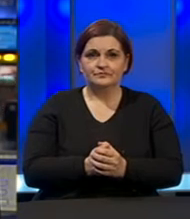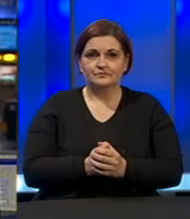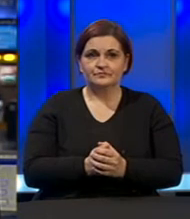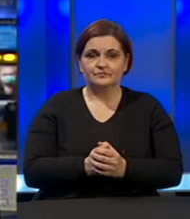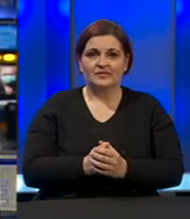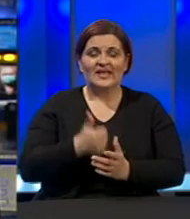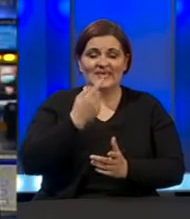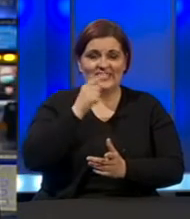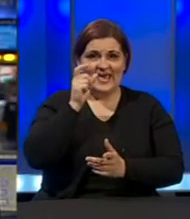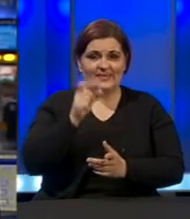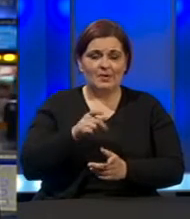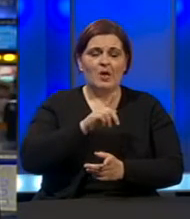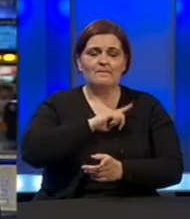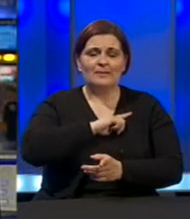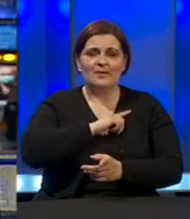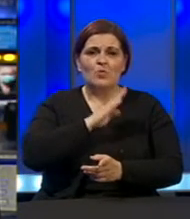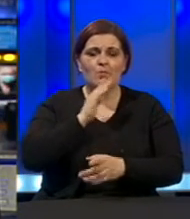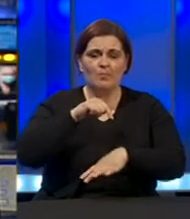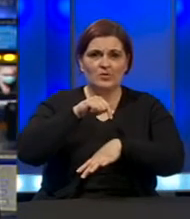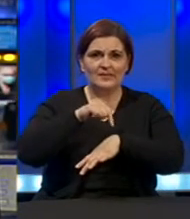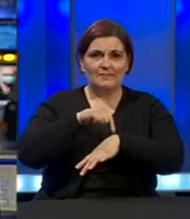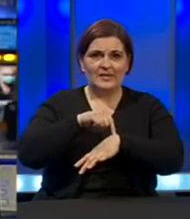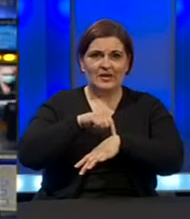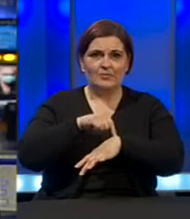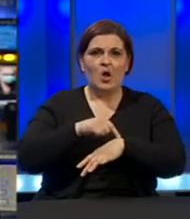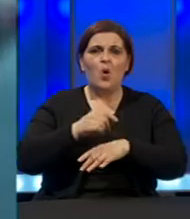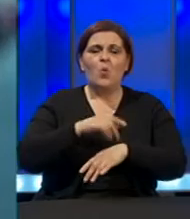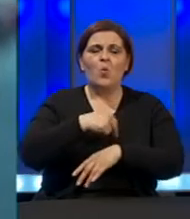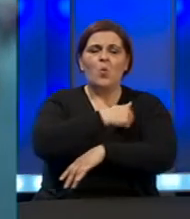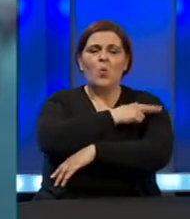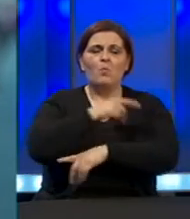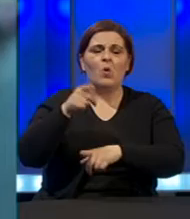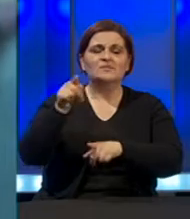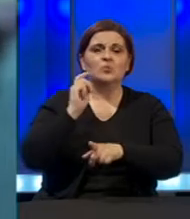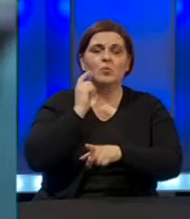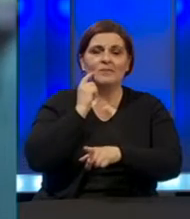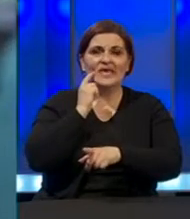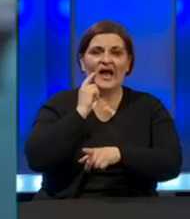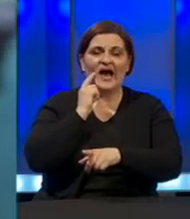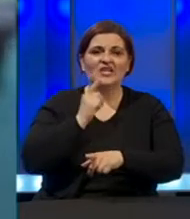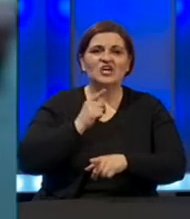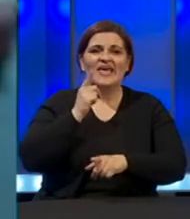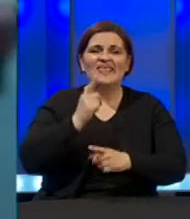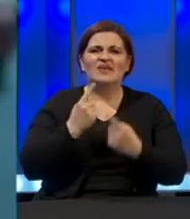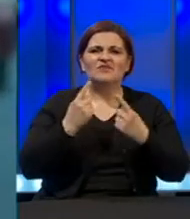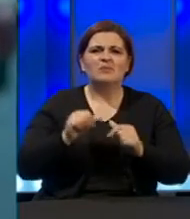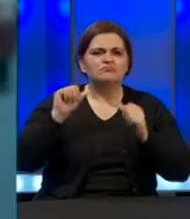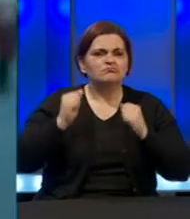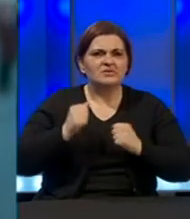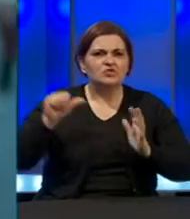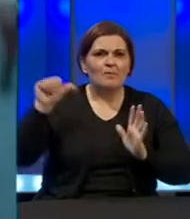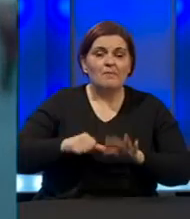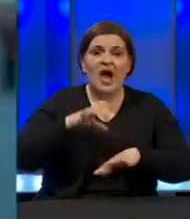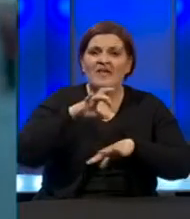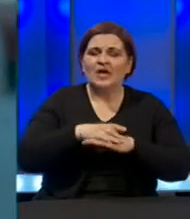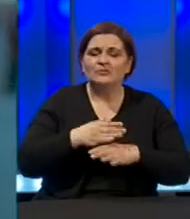Jedan muškarac praminuje u popodnevnim satima u kantonalnoj bolnici u Bihaću. Njemu se stanje naglo pogoršalo, a